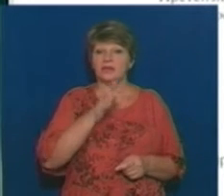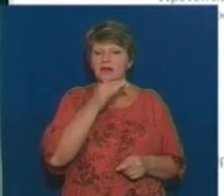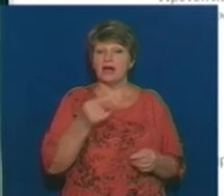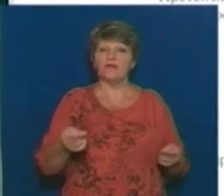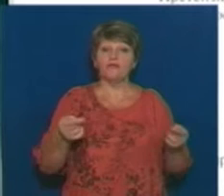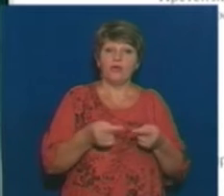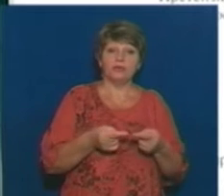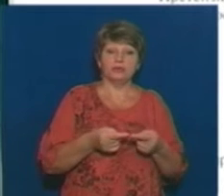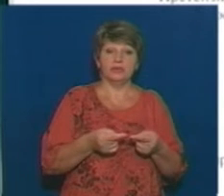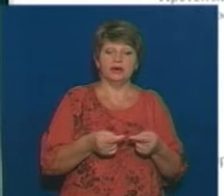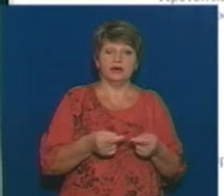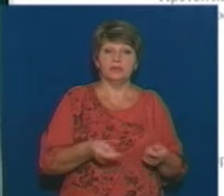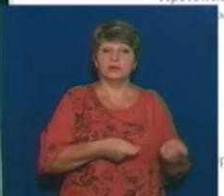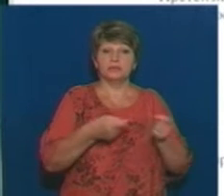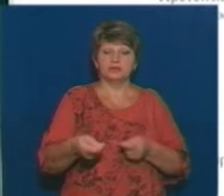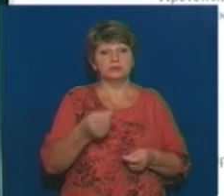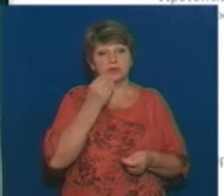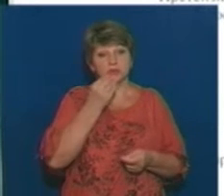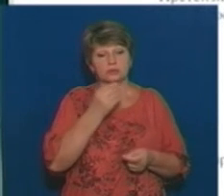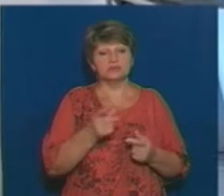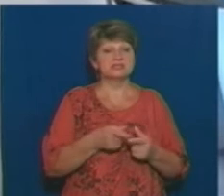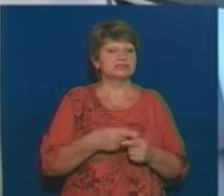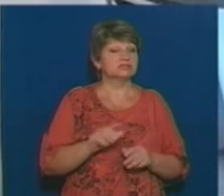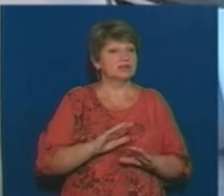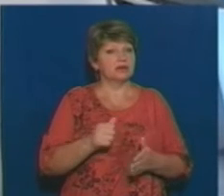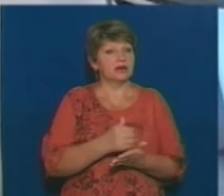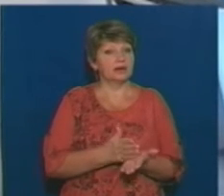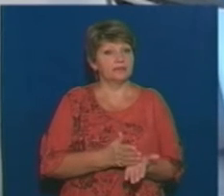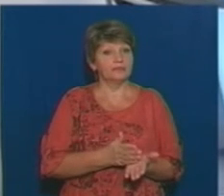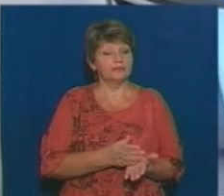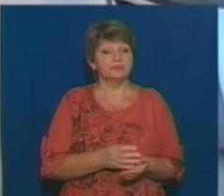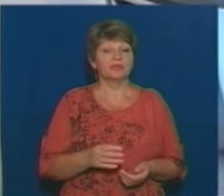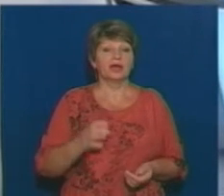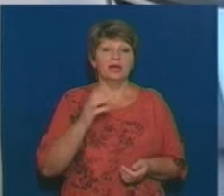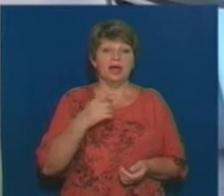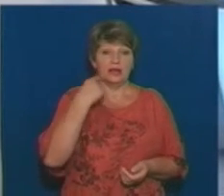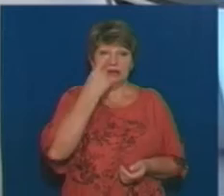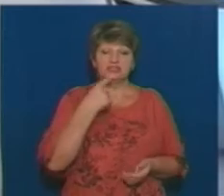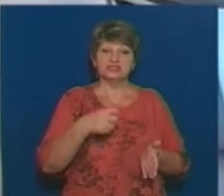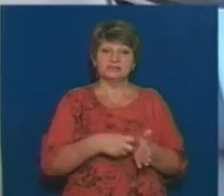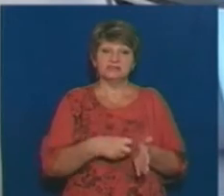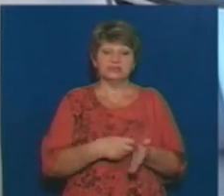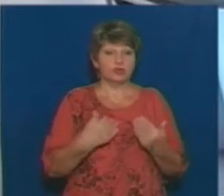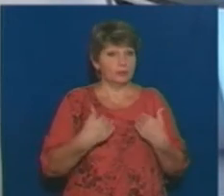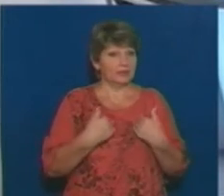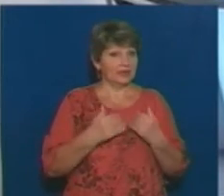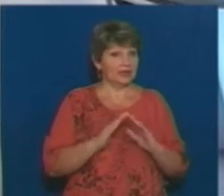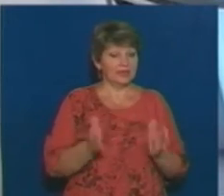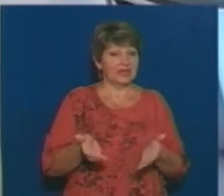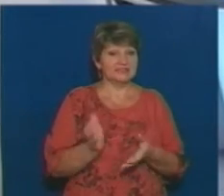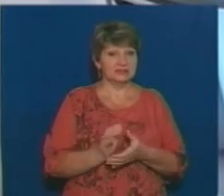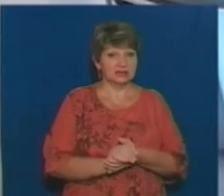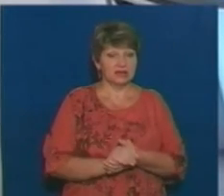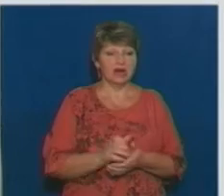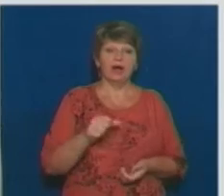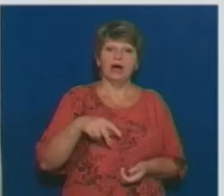продукція недоброякісна, якщо був такий лист від Бакланової? Ну, власне, з листом Бакланової особисто я не знайомий, але роблячи от